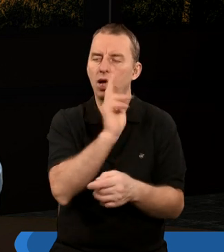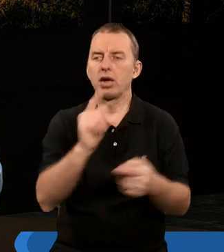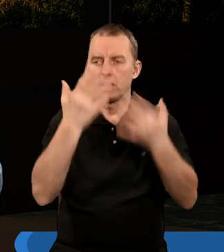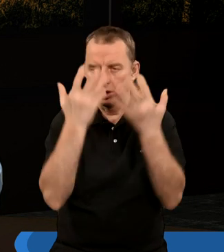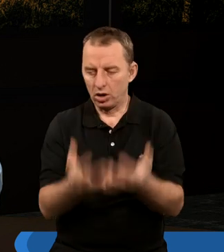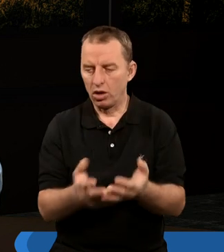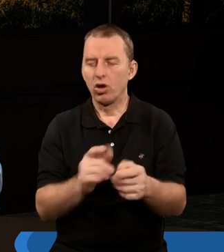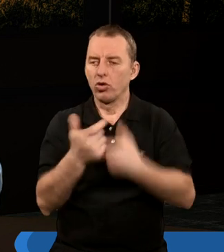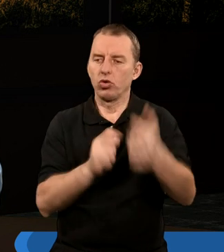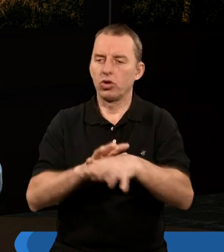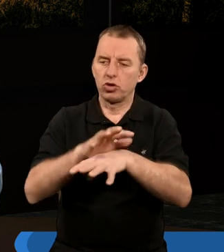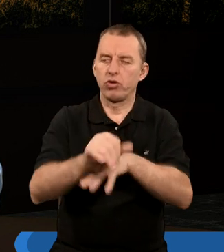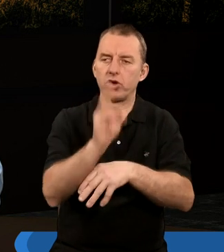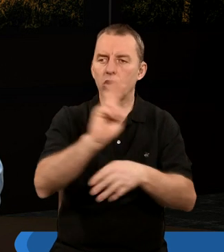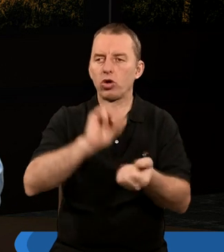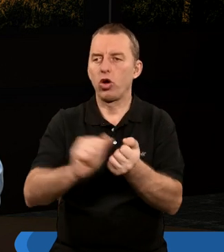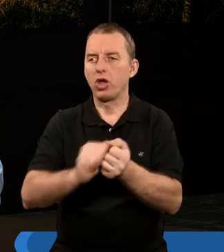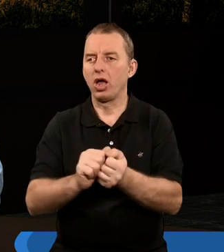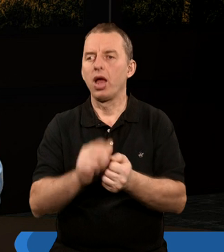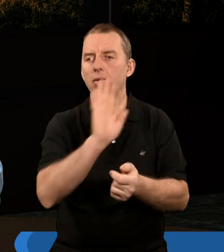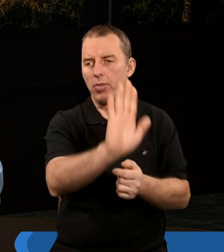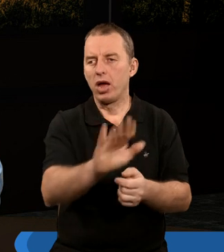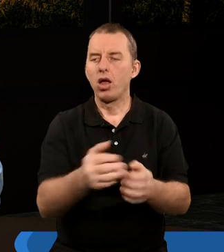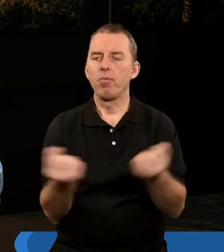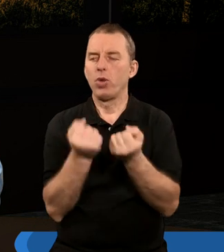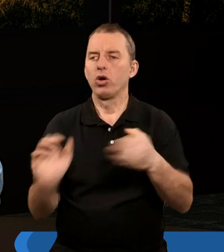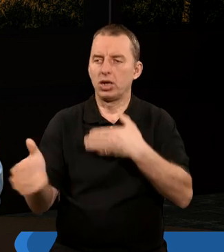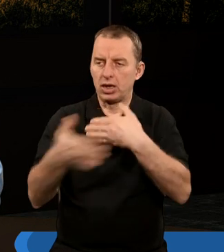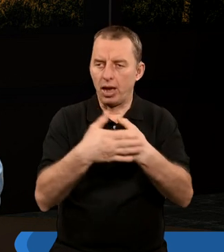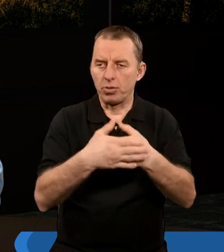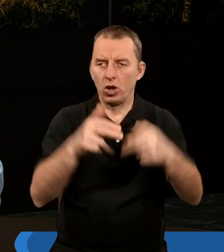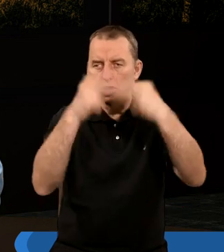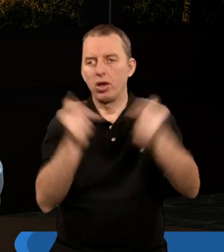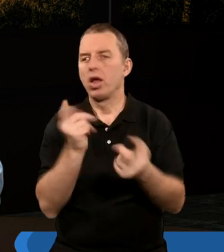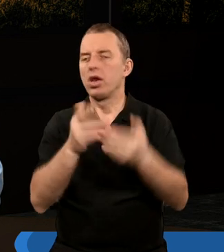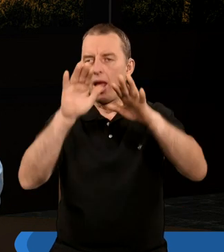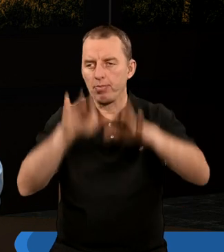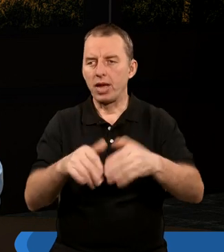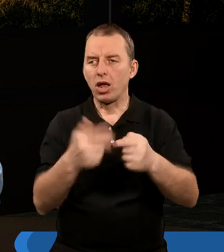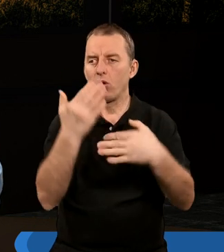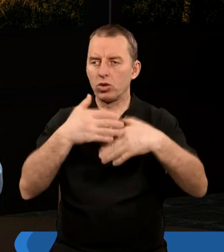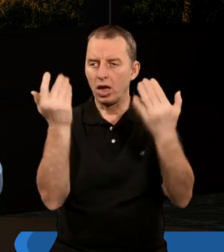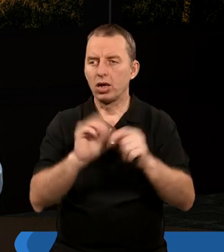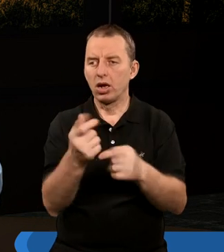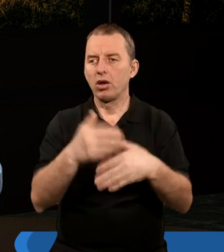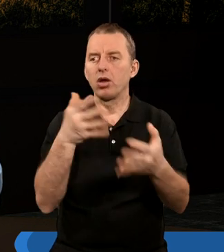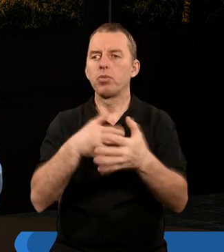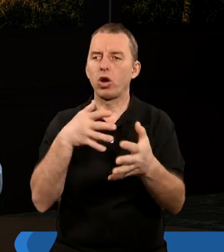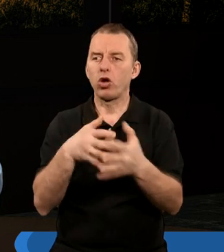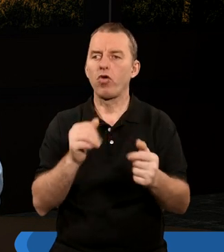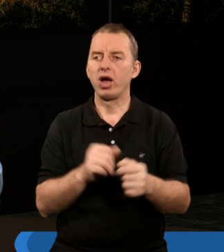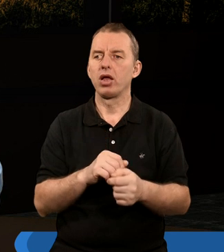kto by chciał im wyrządzić szkodę. Oni mają moc zamknąć niebiosa, aby nie padał deszcz za dni ich